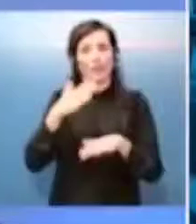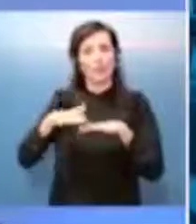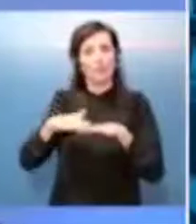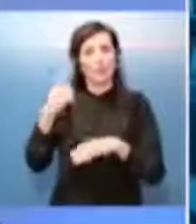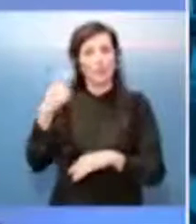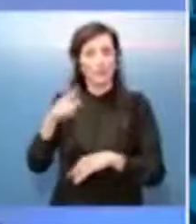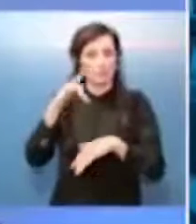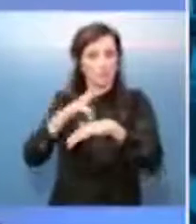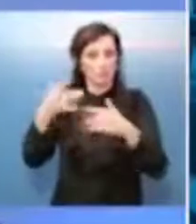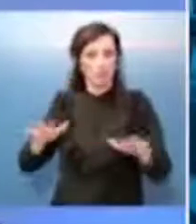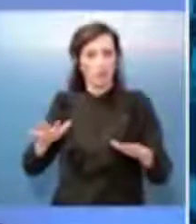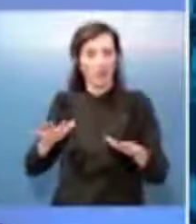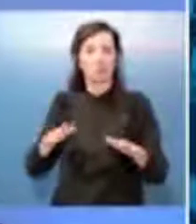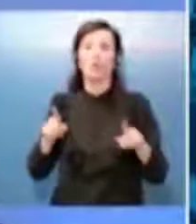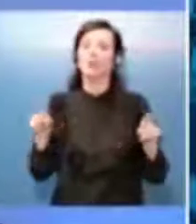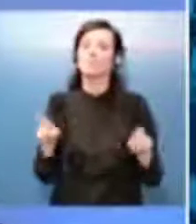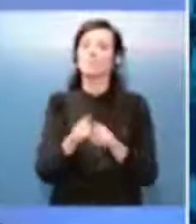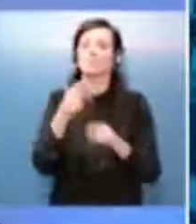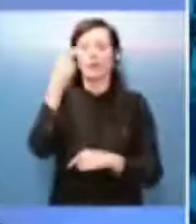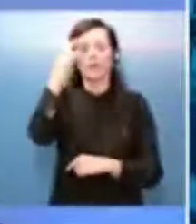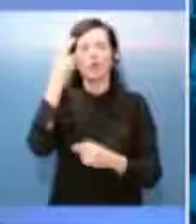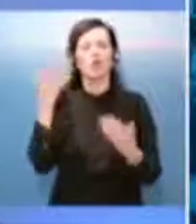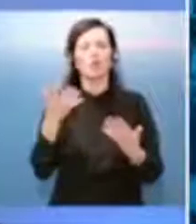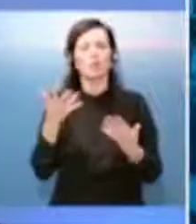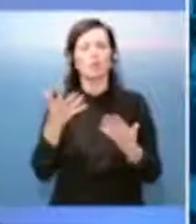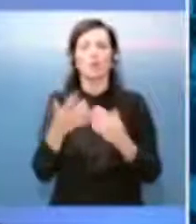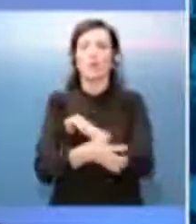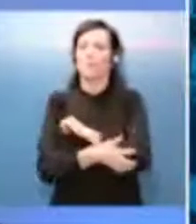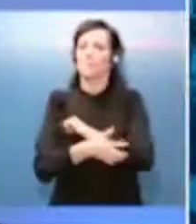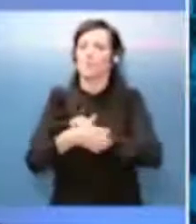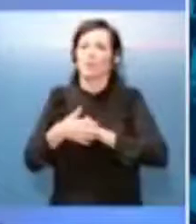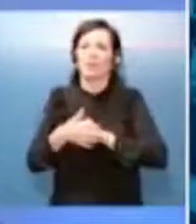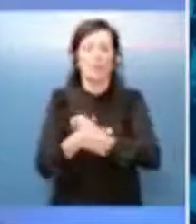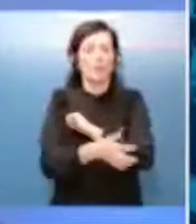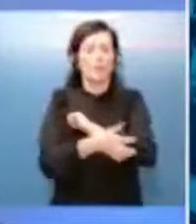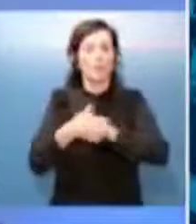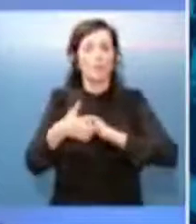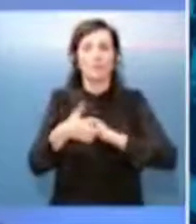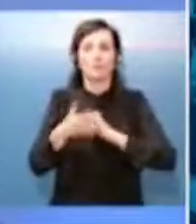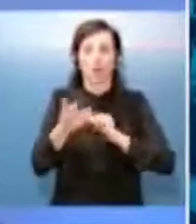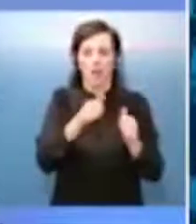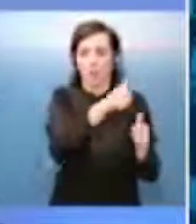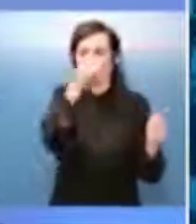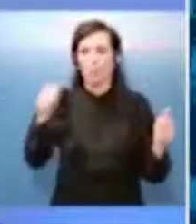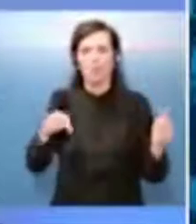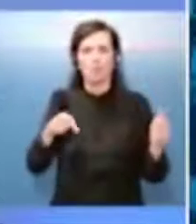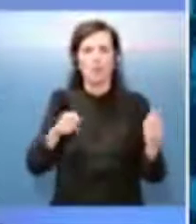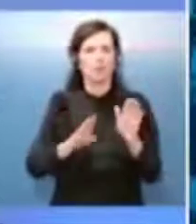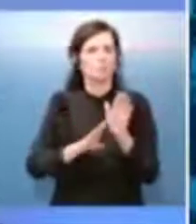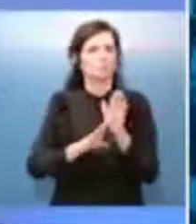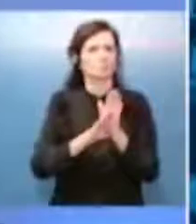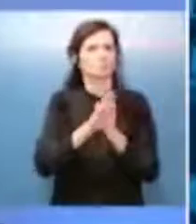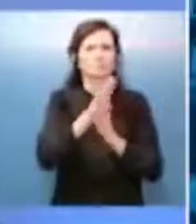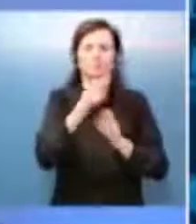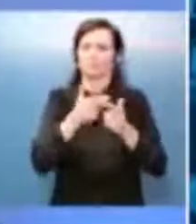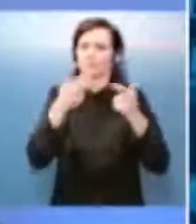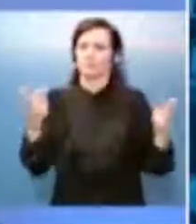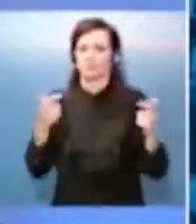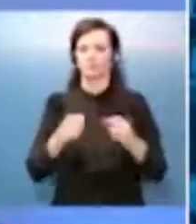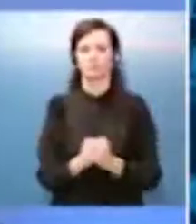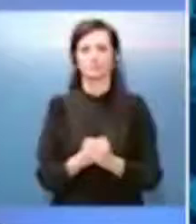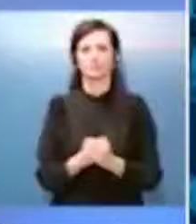questa domanda e che chiedo anche a voi come valutate. Se l'Europa dovesse proseguire con la sua